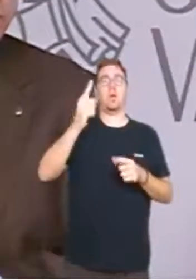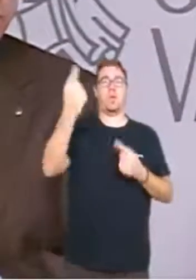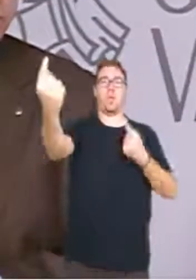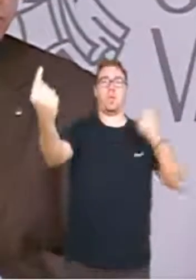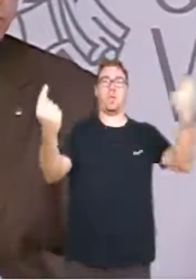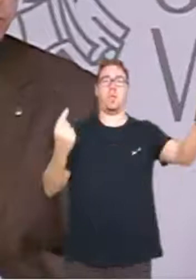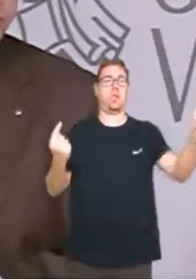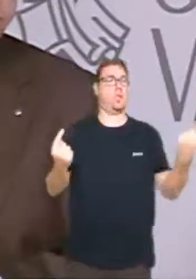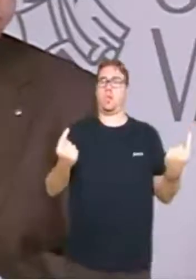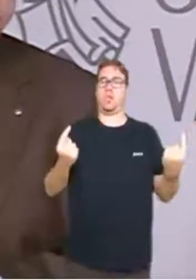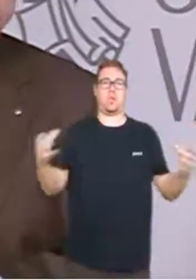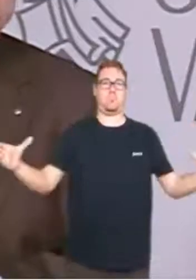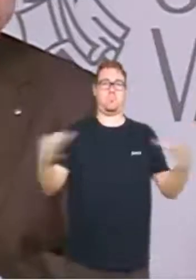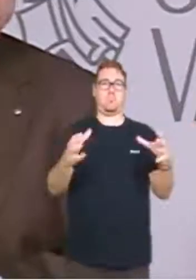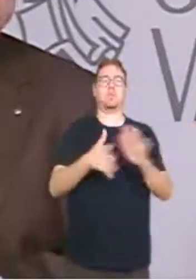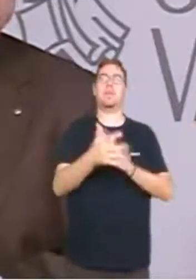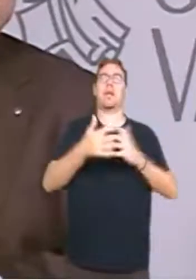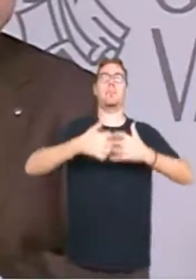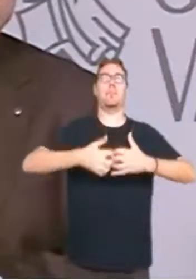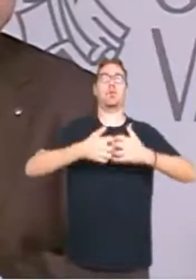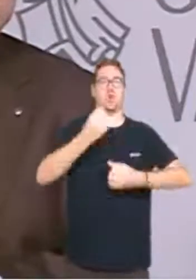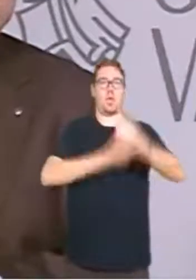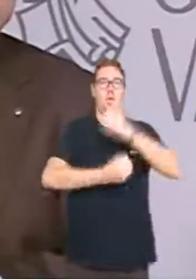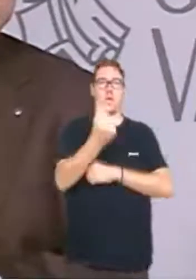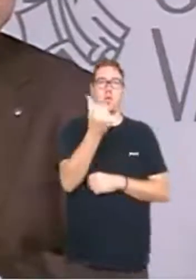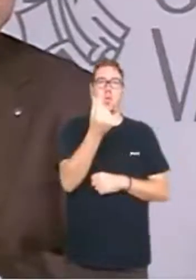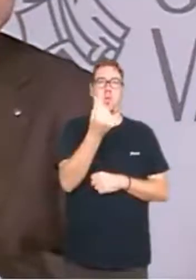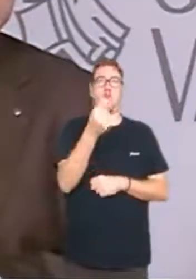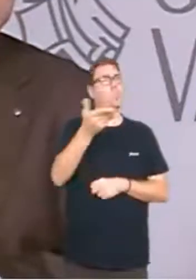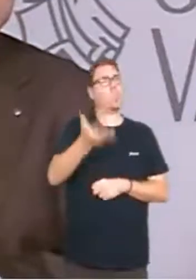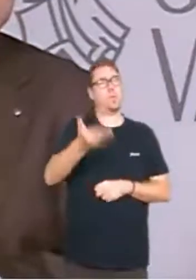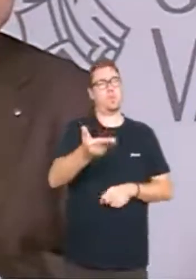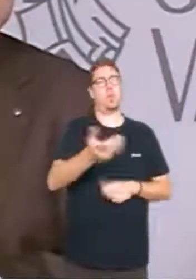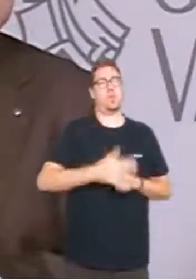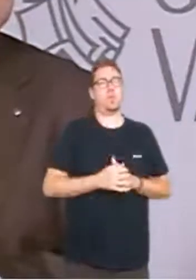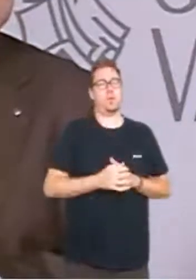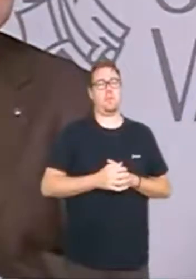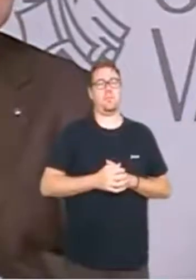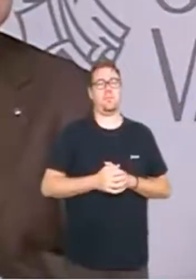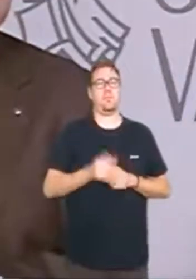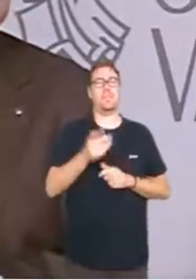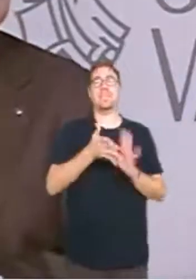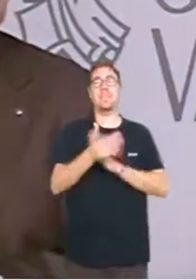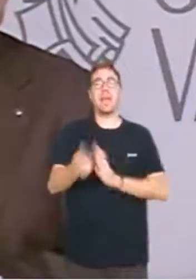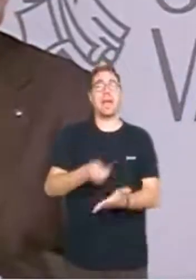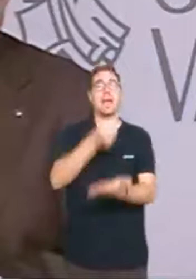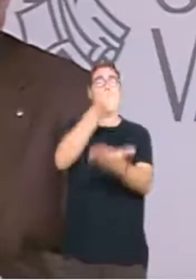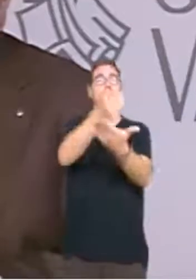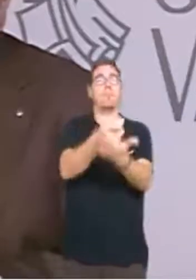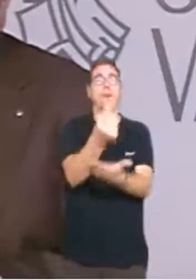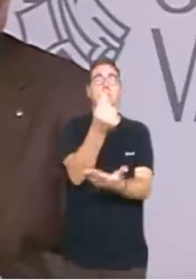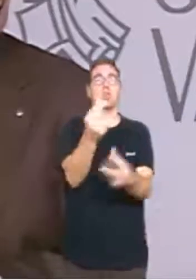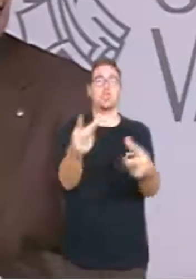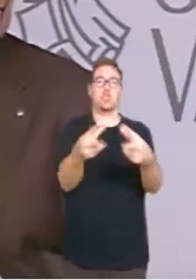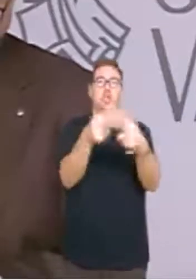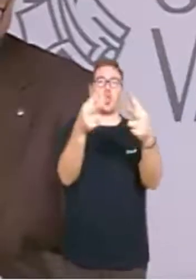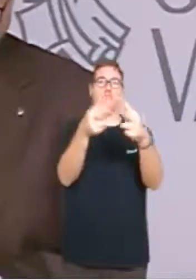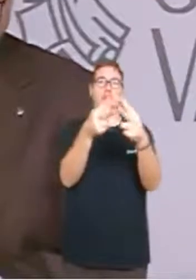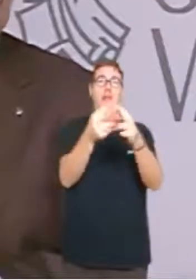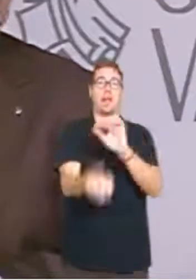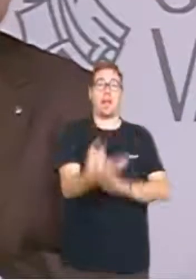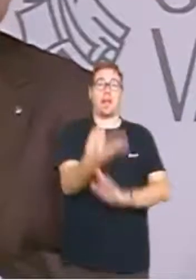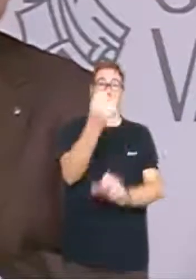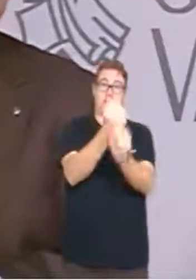Per tant, com un motor econòmic. Això és molt important. És inversió social que genera